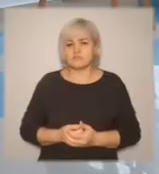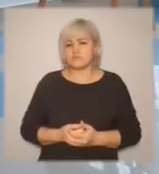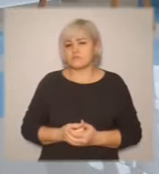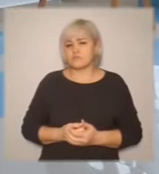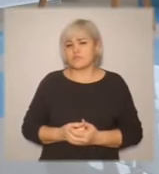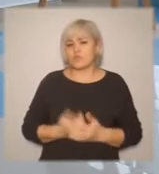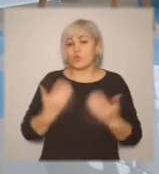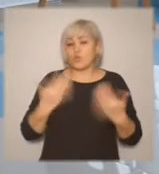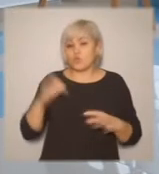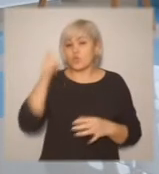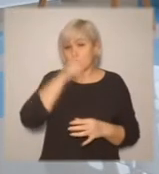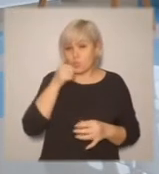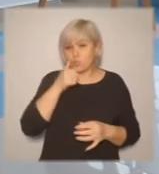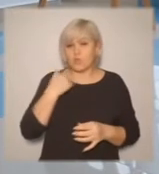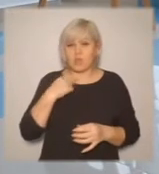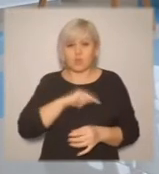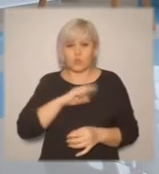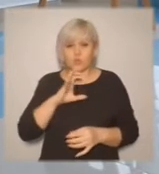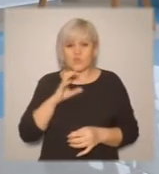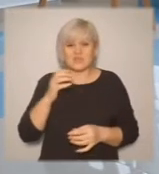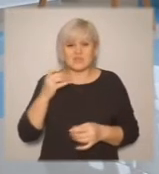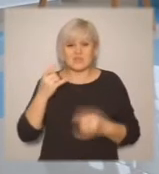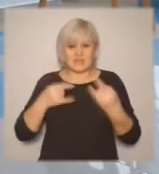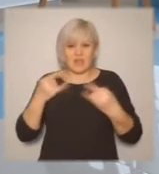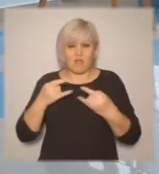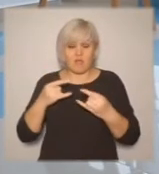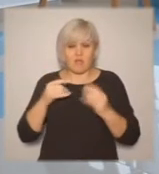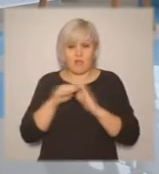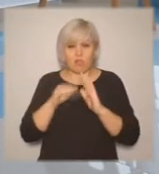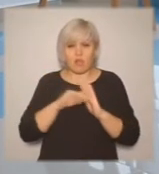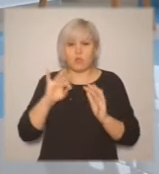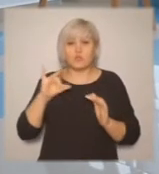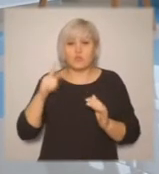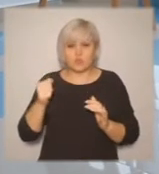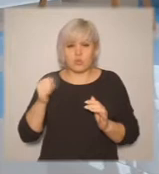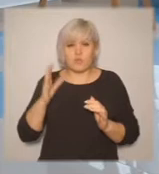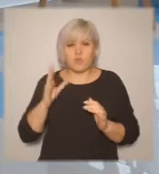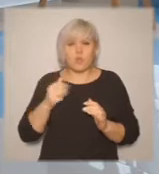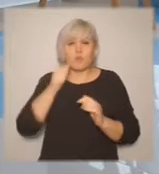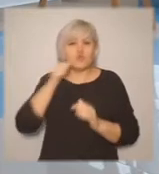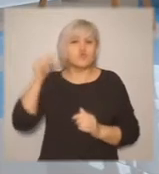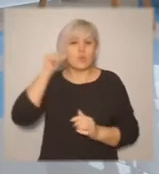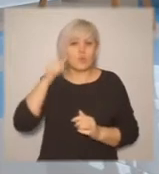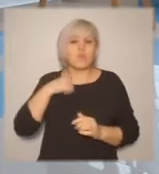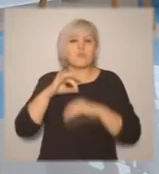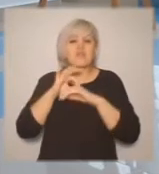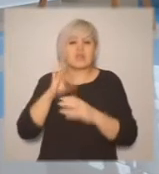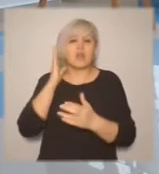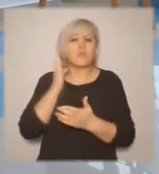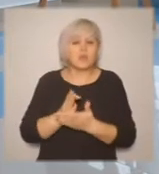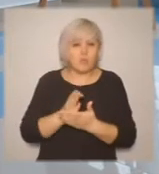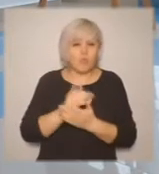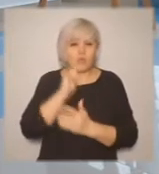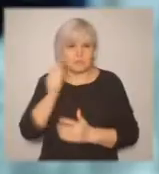Уже год я сотрудничаю с телеканалом «Югра». В прошлом году я проводила прямое тифлокомментирование на